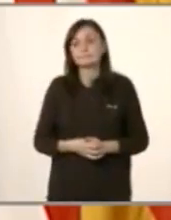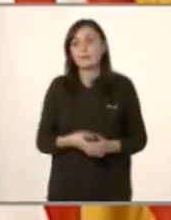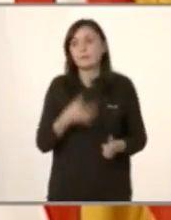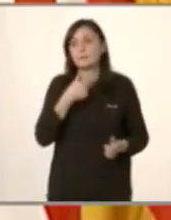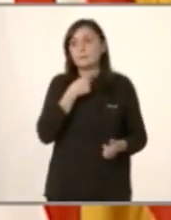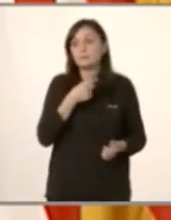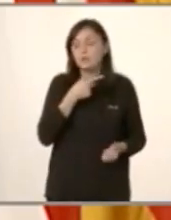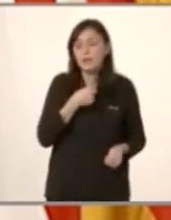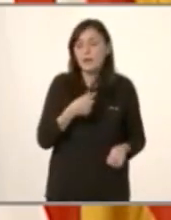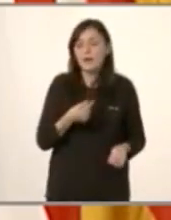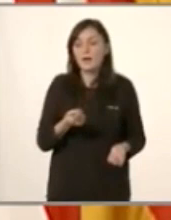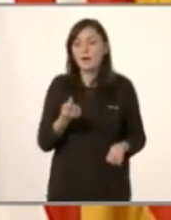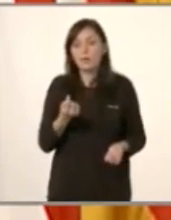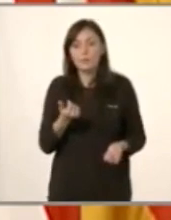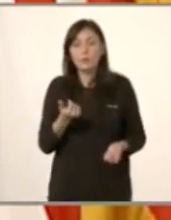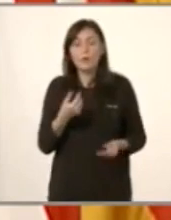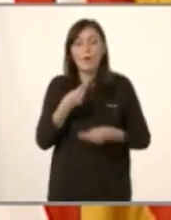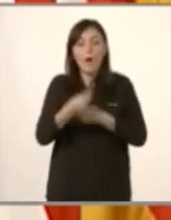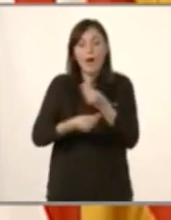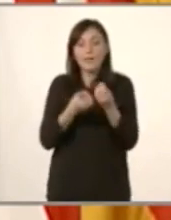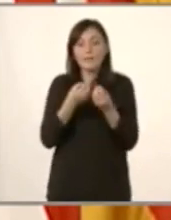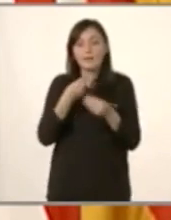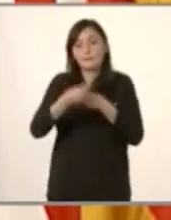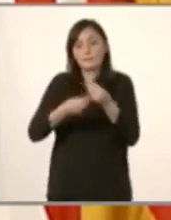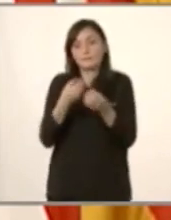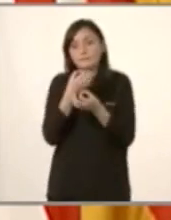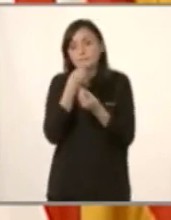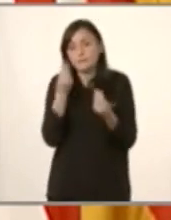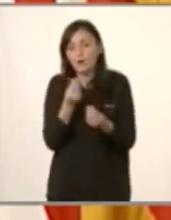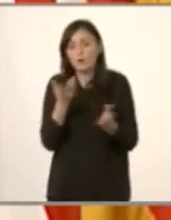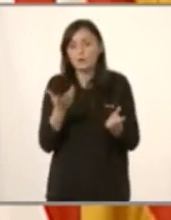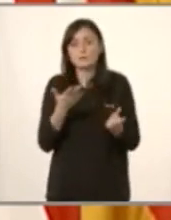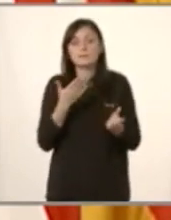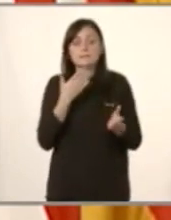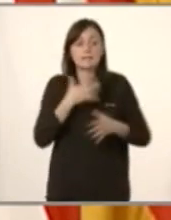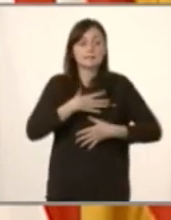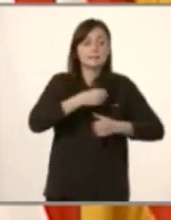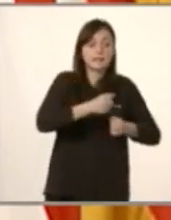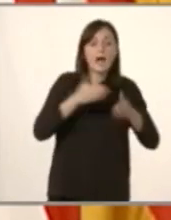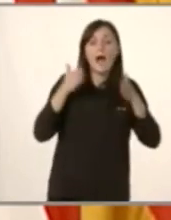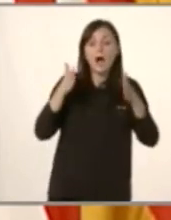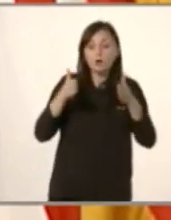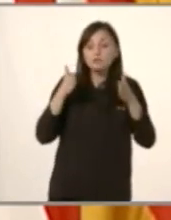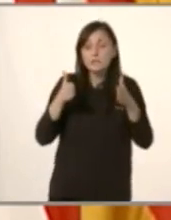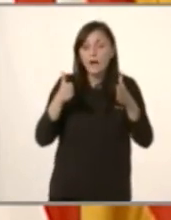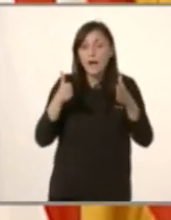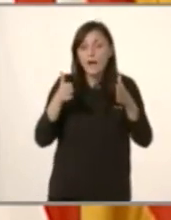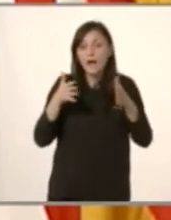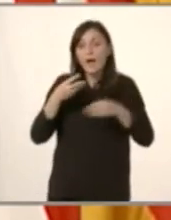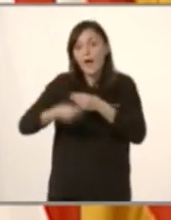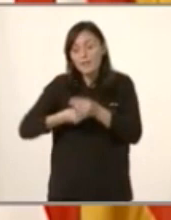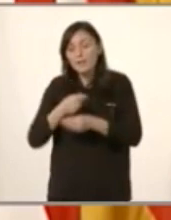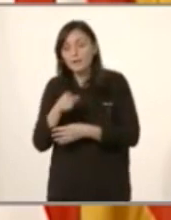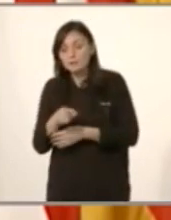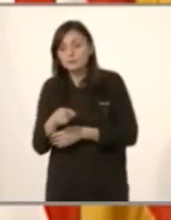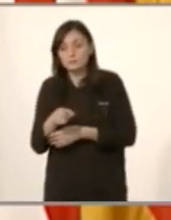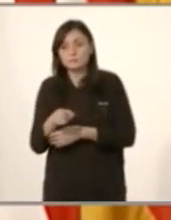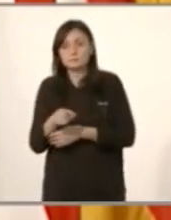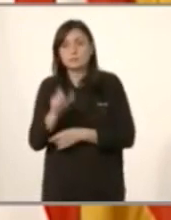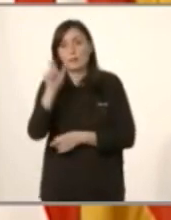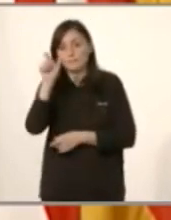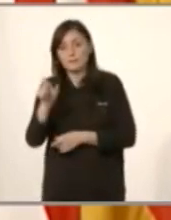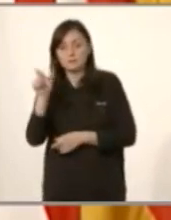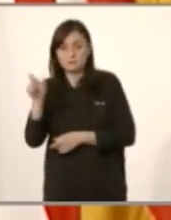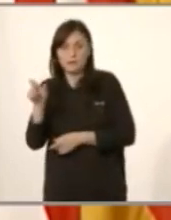mi m'agradaria que que se pogueren fer les coses d'una altra manera. I quan Sanitat recomana que se faci no sé què, saps? Això,